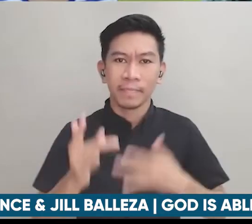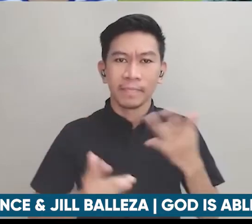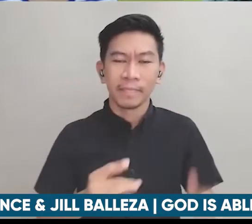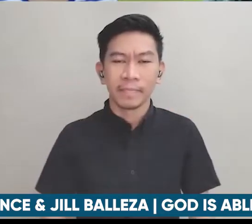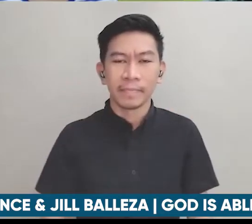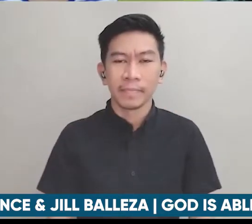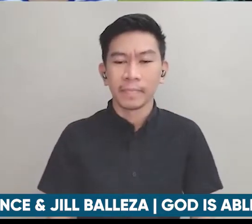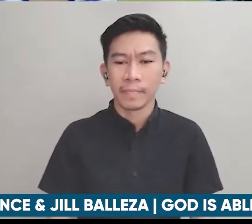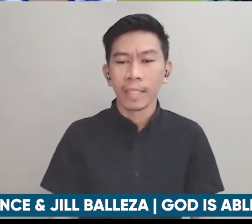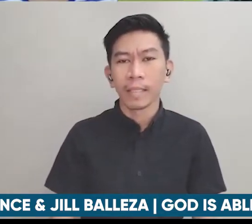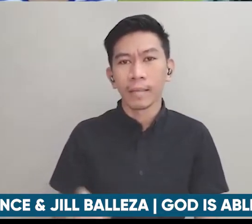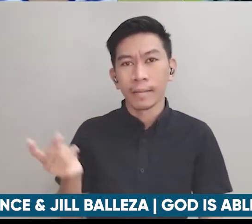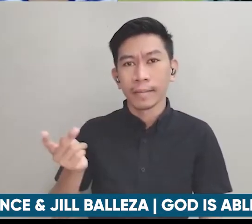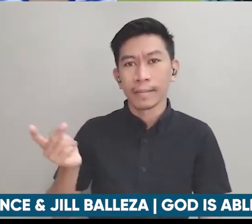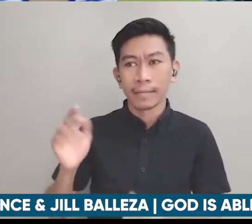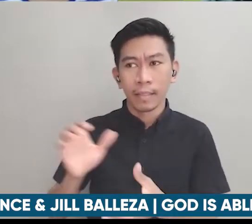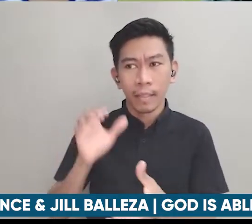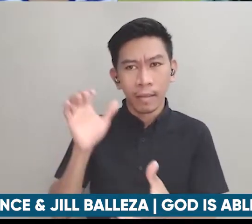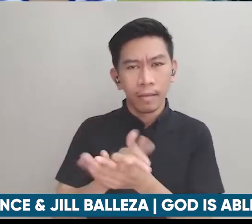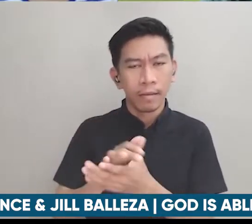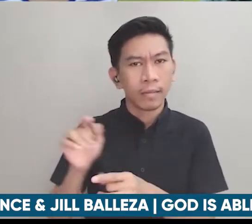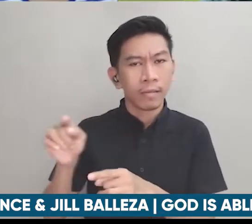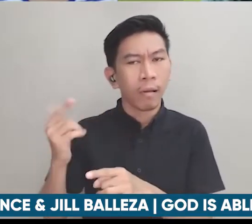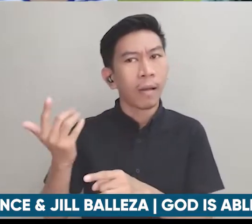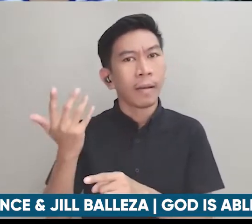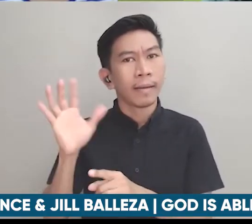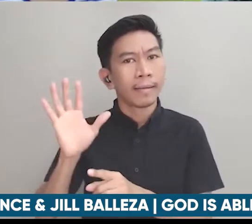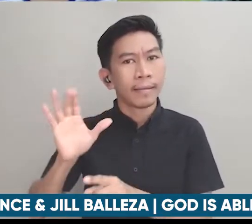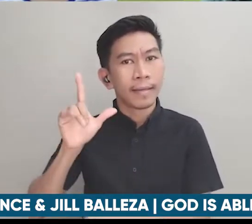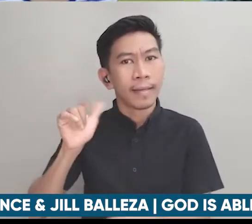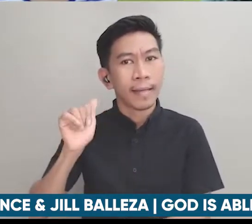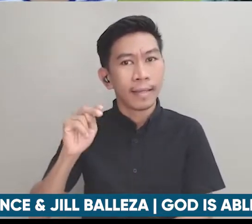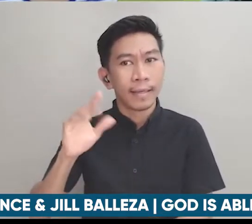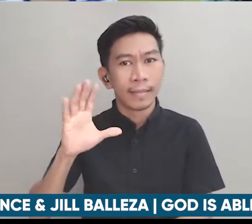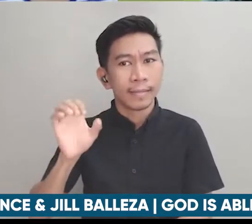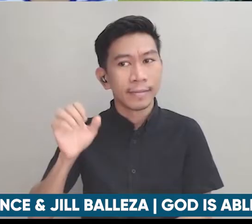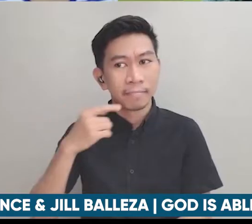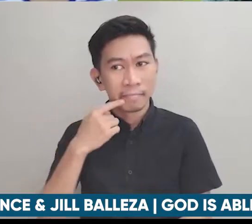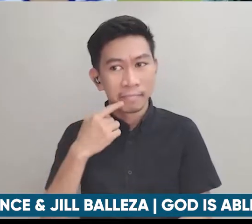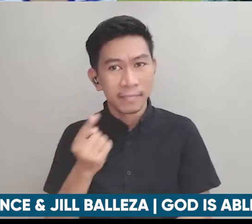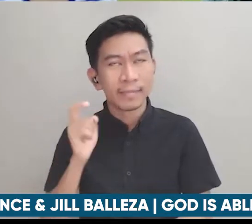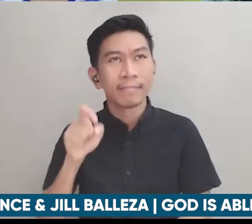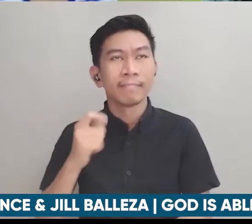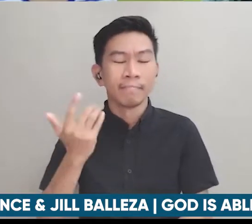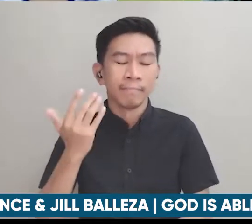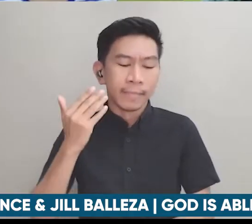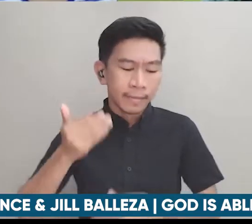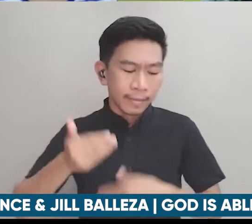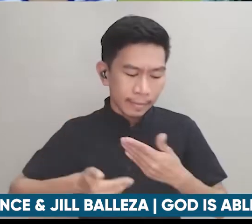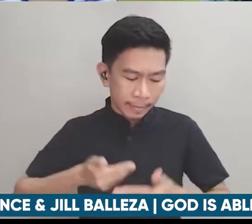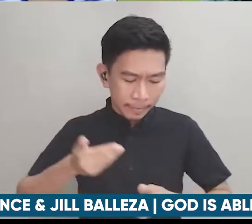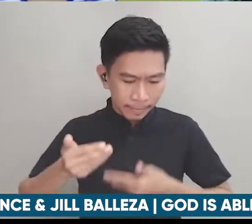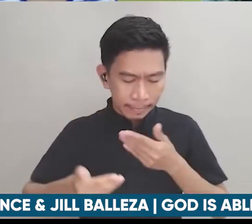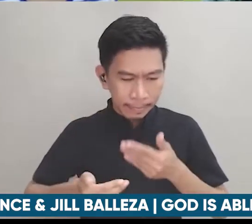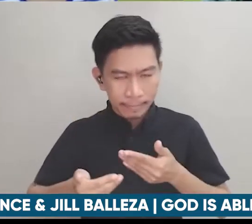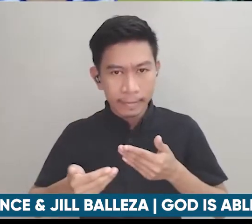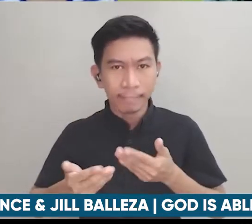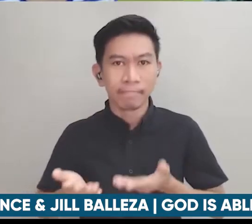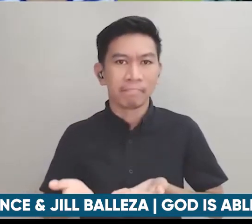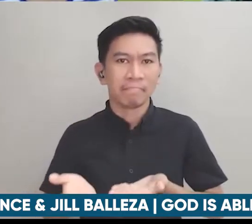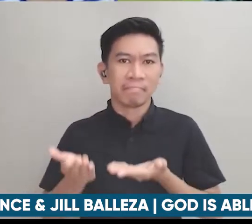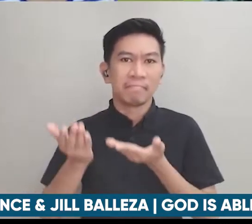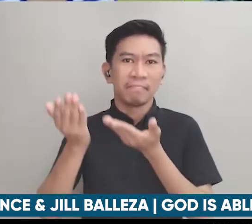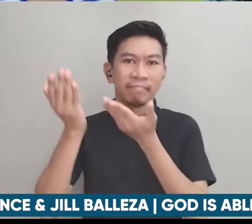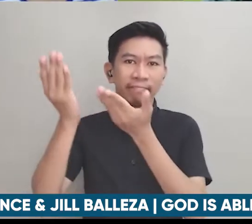nila ng sinasabi ni Kuya Lance na surrendering kay God the whole journey but at the same time yung sinasabi ni Ate Jill na also